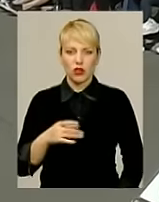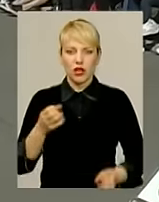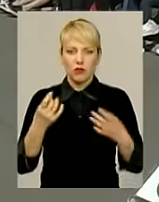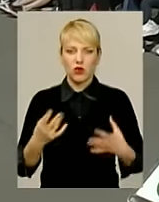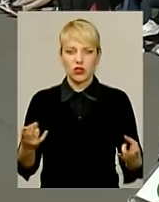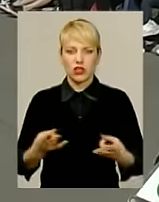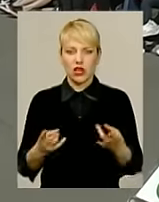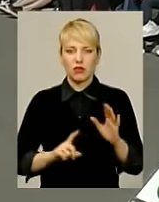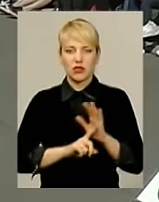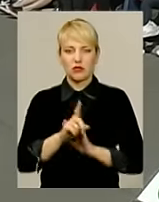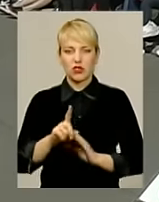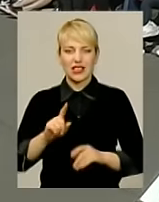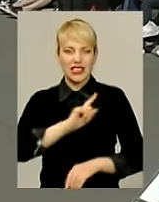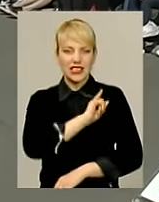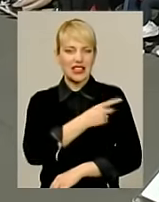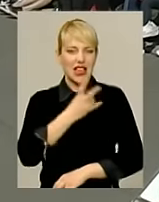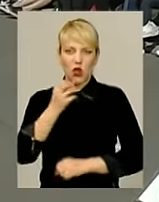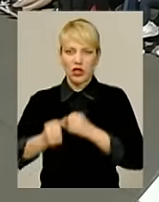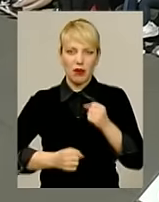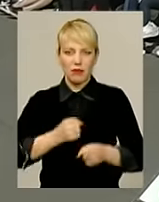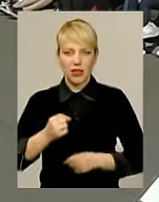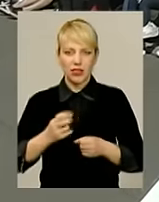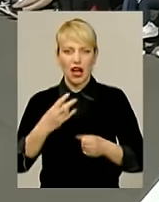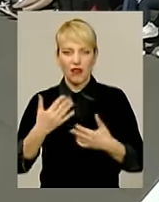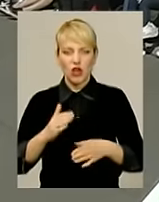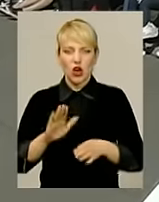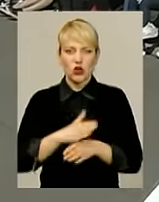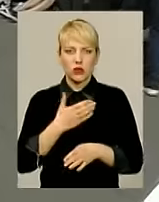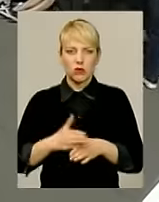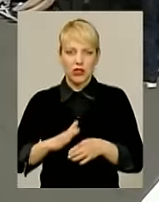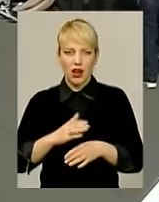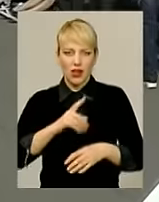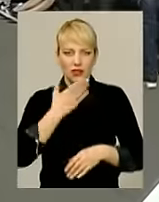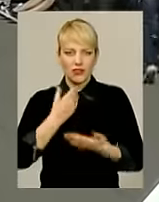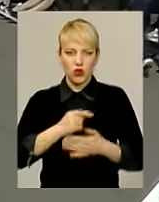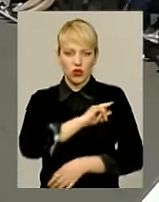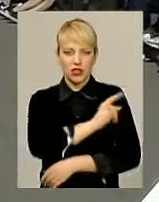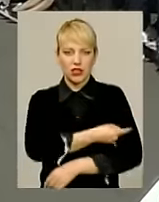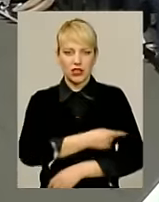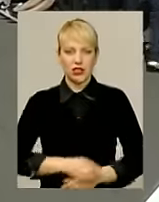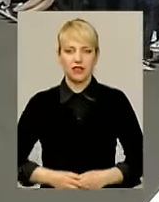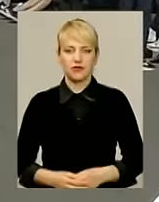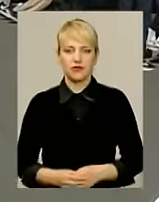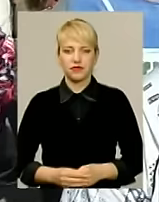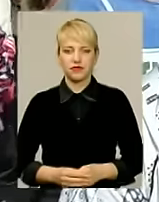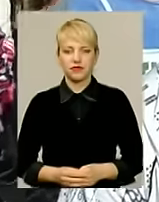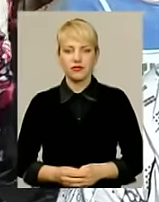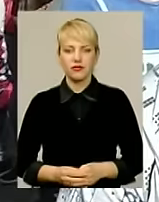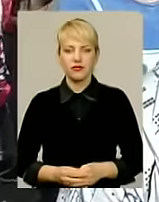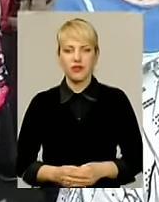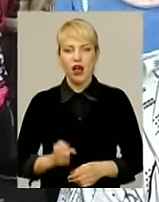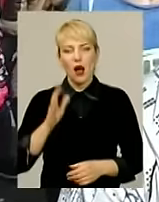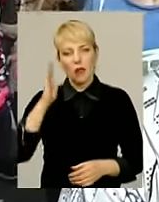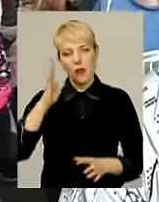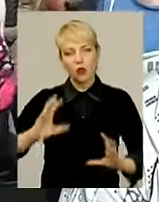треба спочатку сильно не бігти, а розподілятись помірно. Главное, на фініші треба трошки скорості. А от